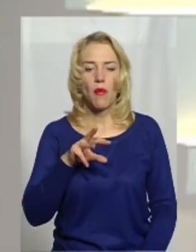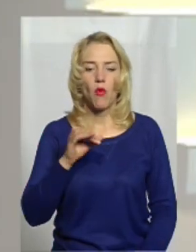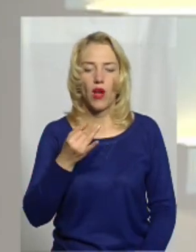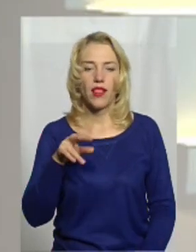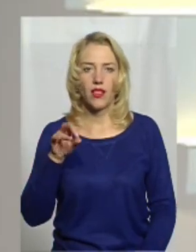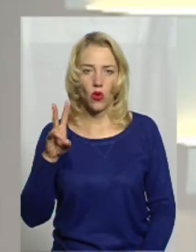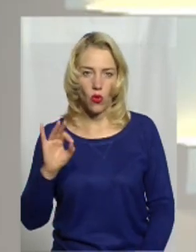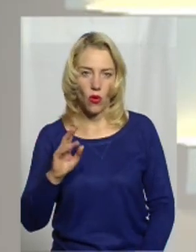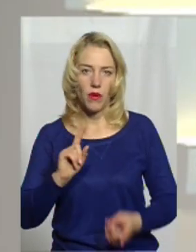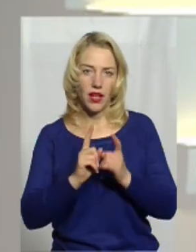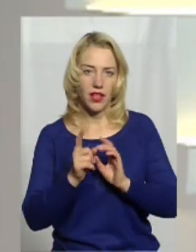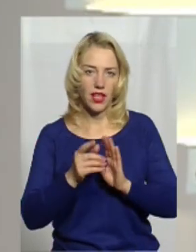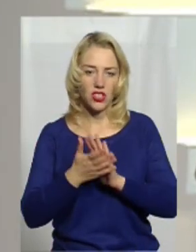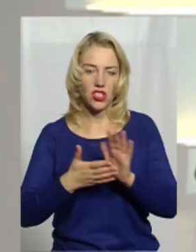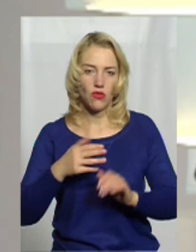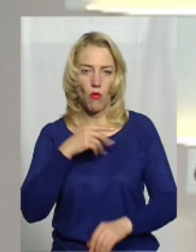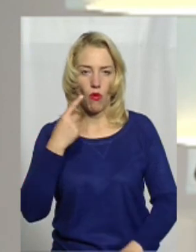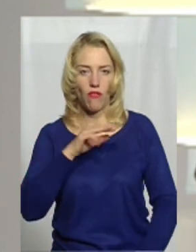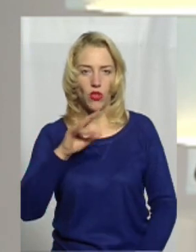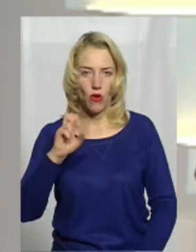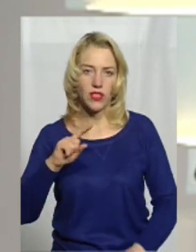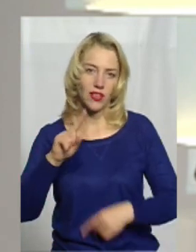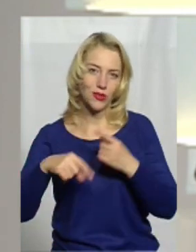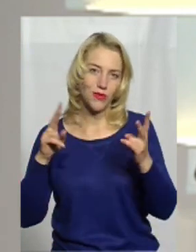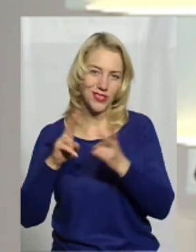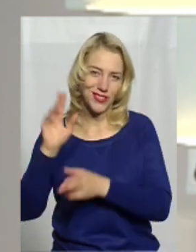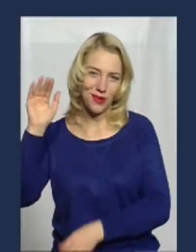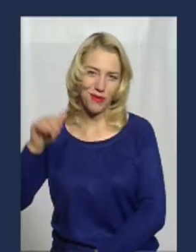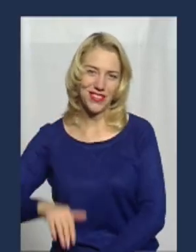До зустрічі у наступній темі дня. Хай щастить!